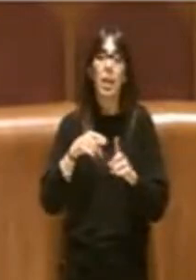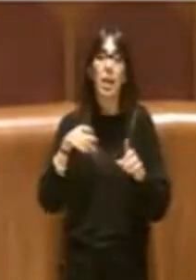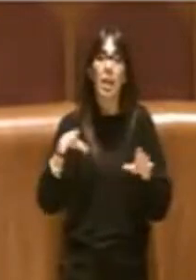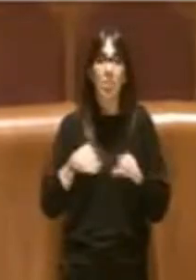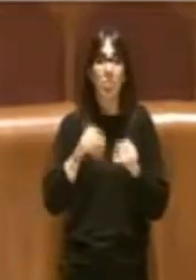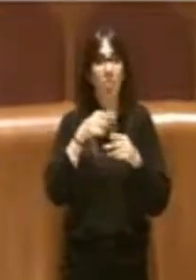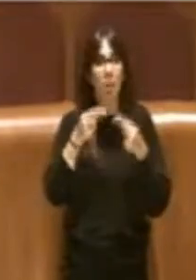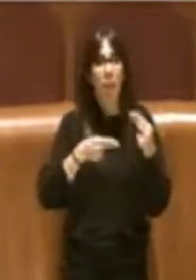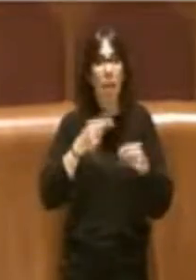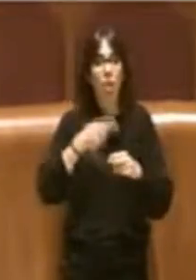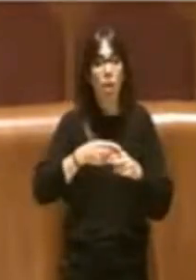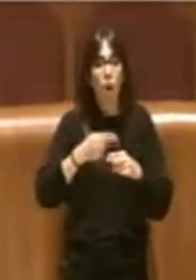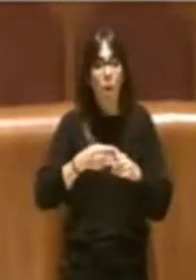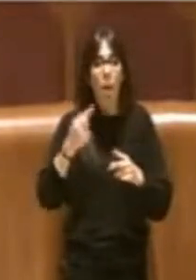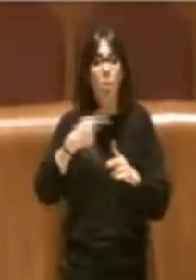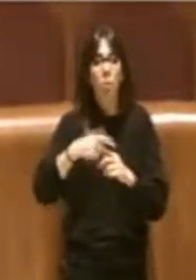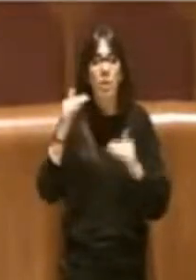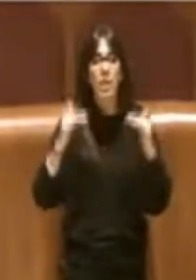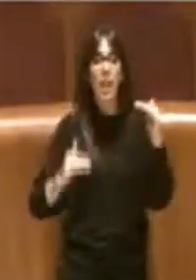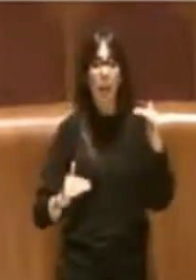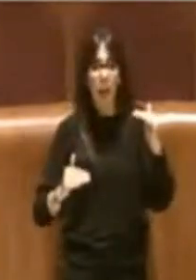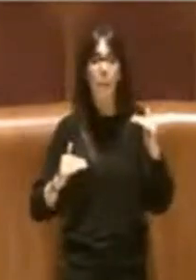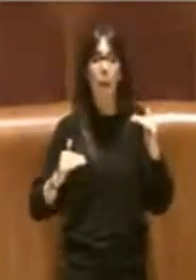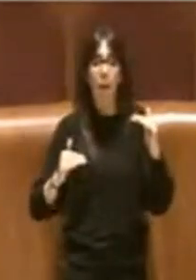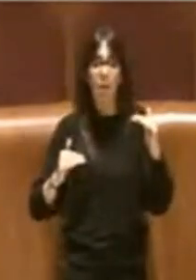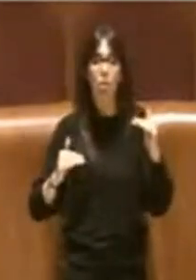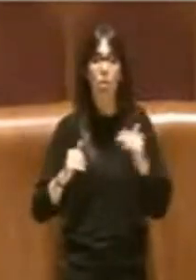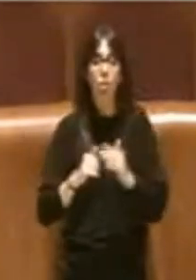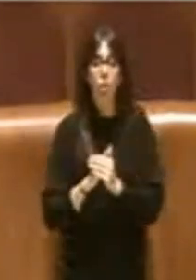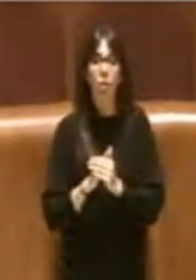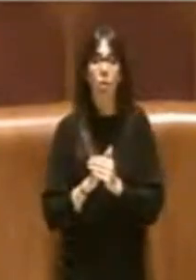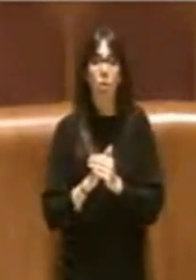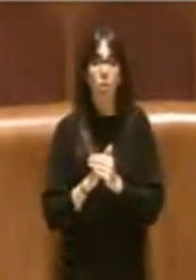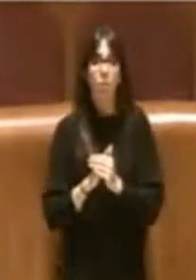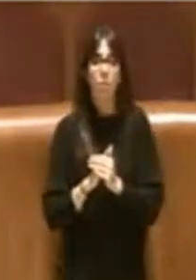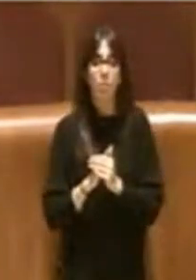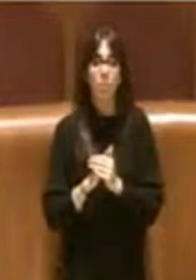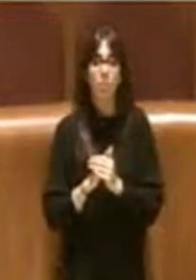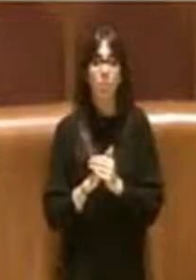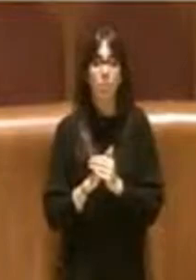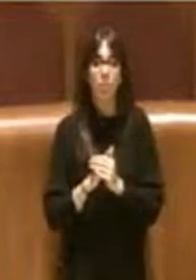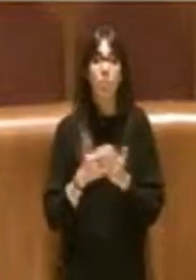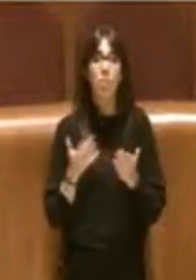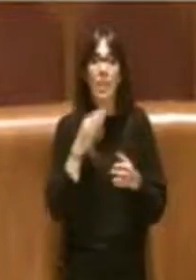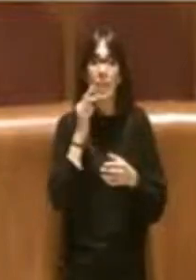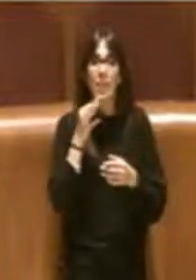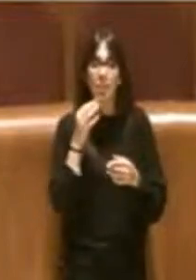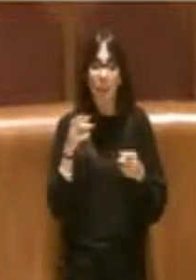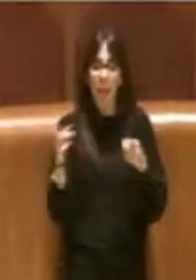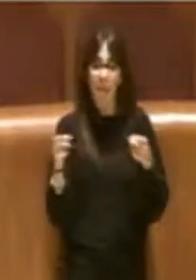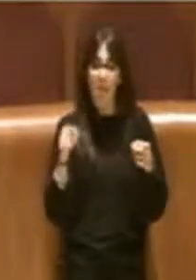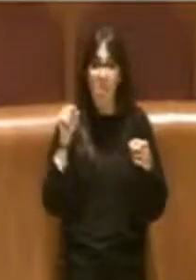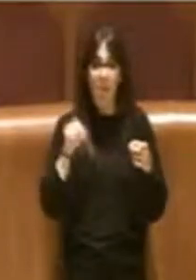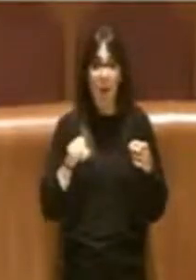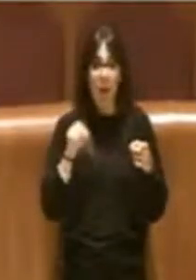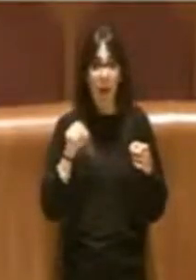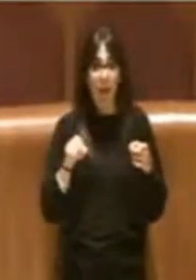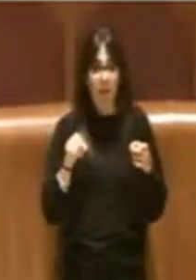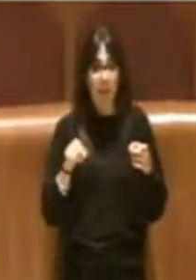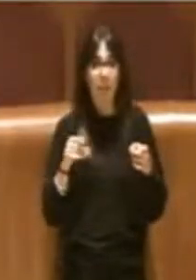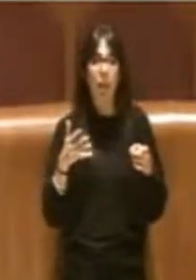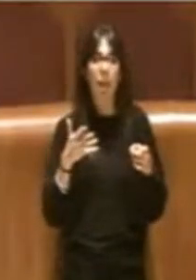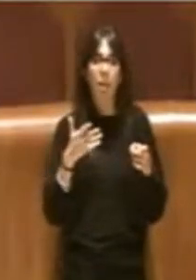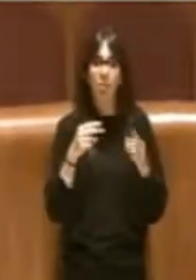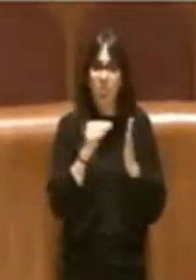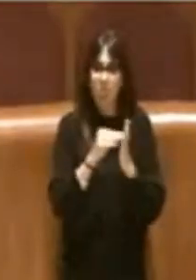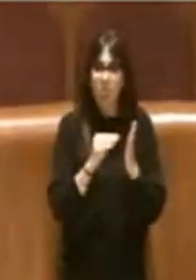salinamento con le partite imputate al bilancio commissariale. Cioè, in quella fase, e qui c'è scritto, dei debiti che non